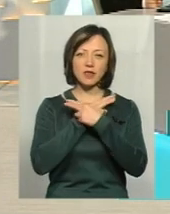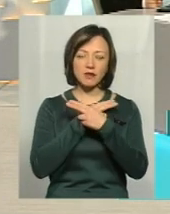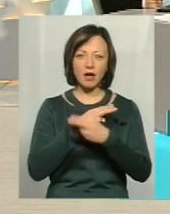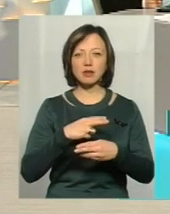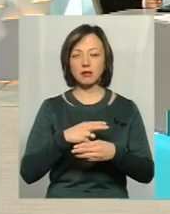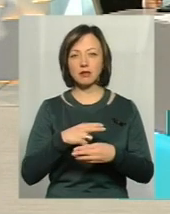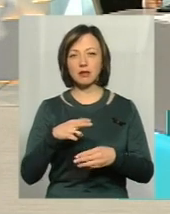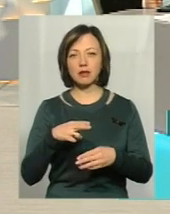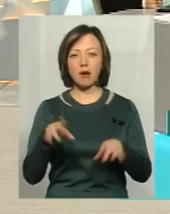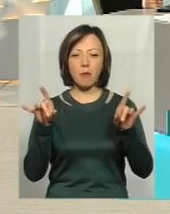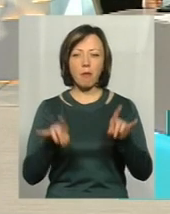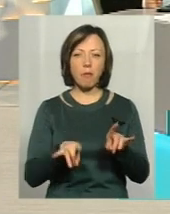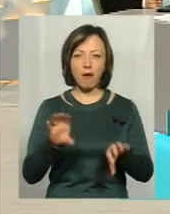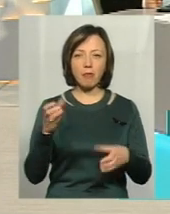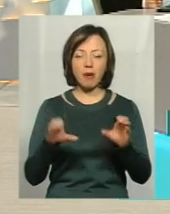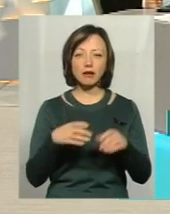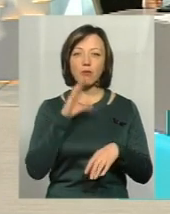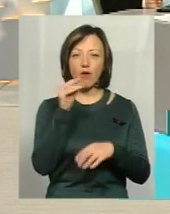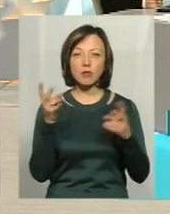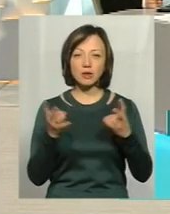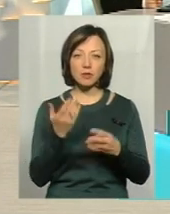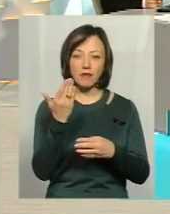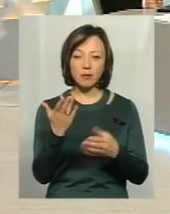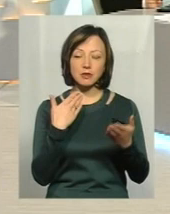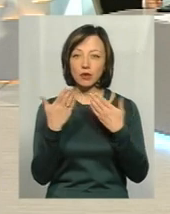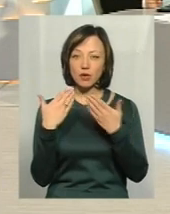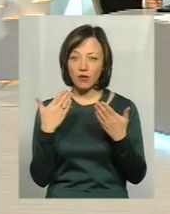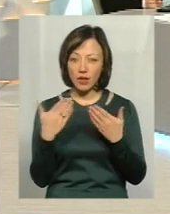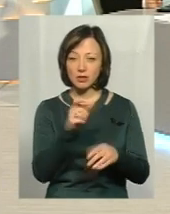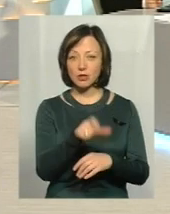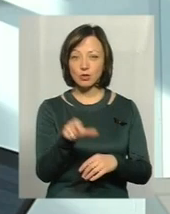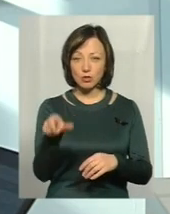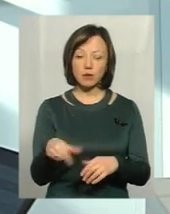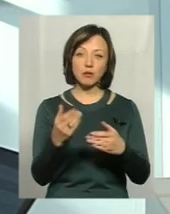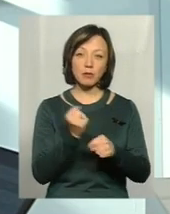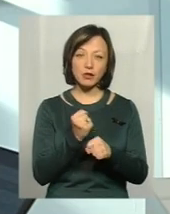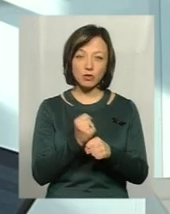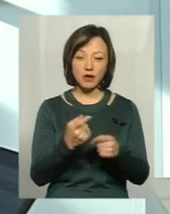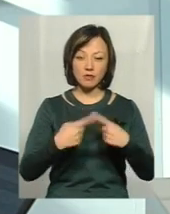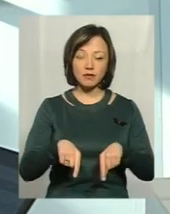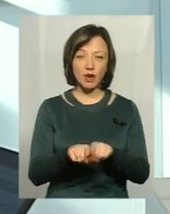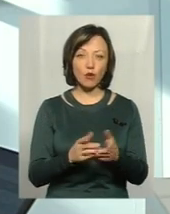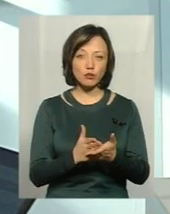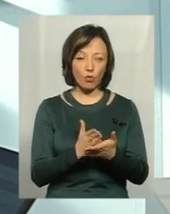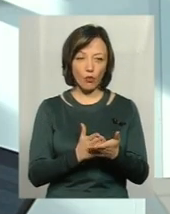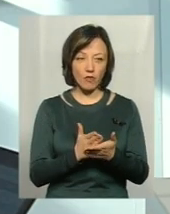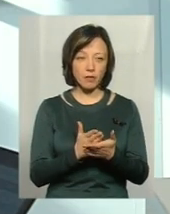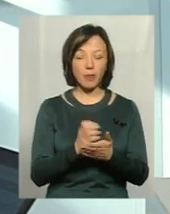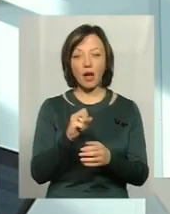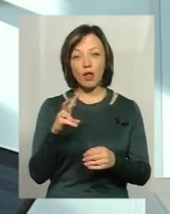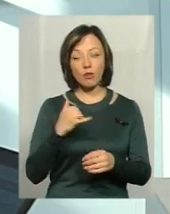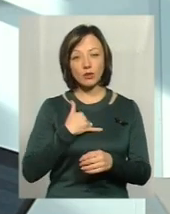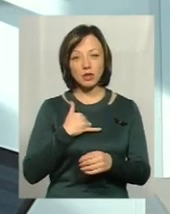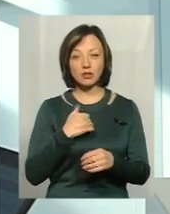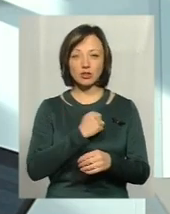бармени, тут наопаки мова потрібна, тому що вам потрібно буде спілкуватися з людьми, ви будете працювати у сфері обслуговування. Але у нас